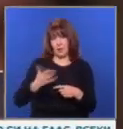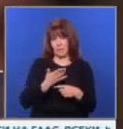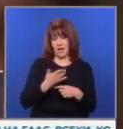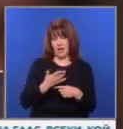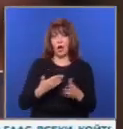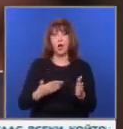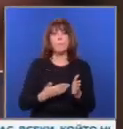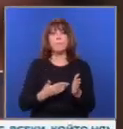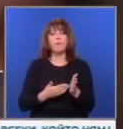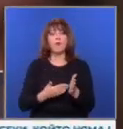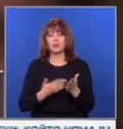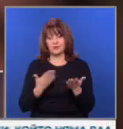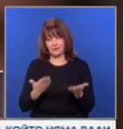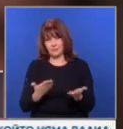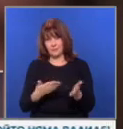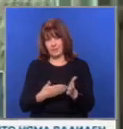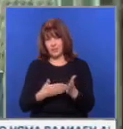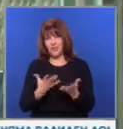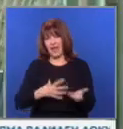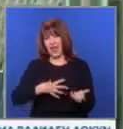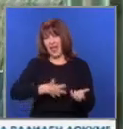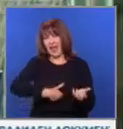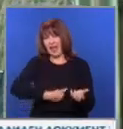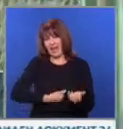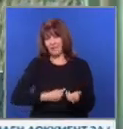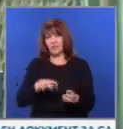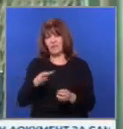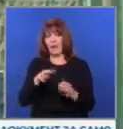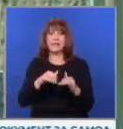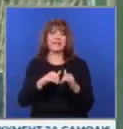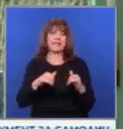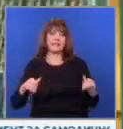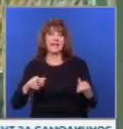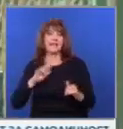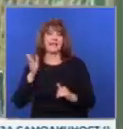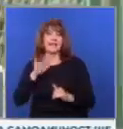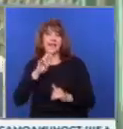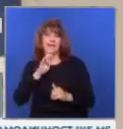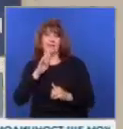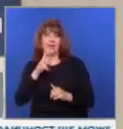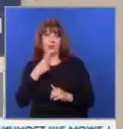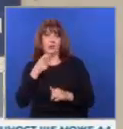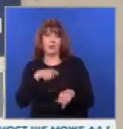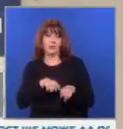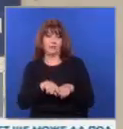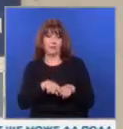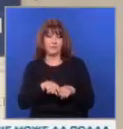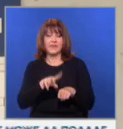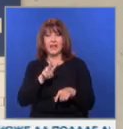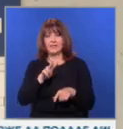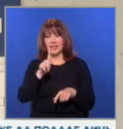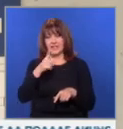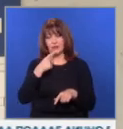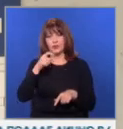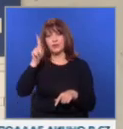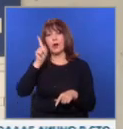Поводът за побоя според пострадалото момиче е ревност, след като двамата са се разделили след две годишна връзка. 21 годишния младеж е